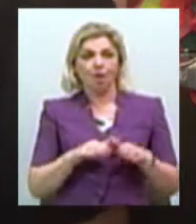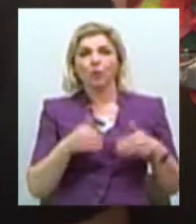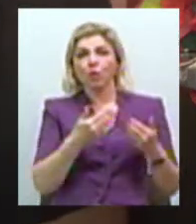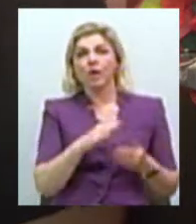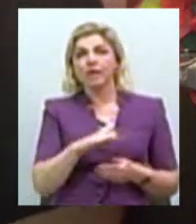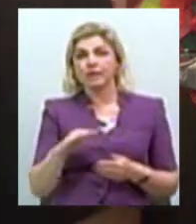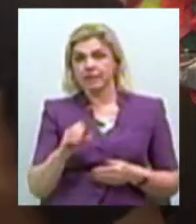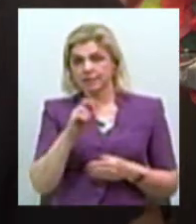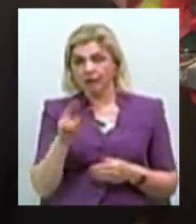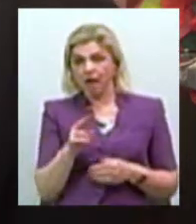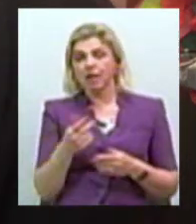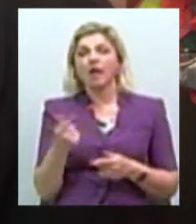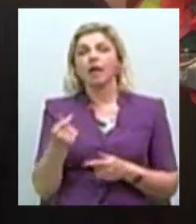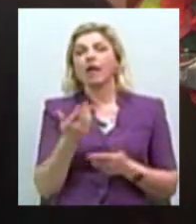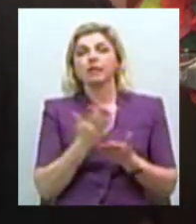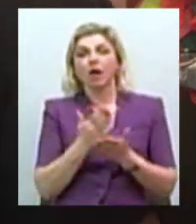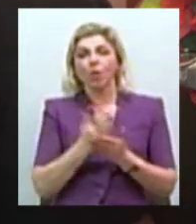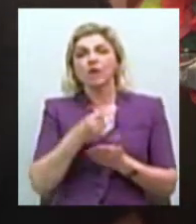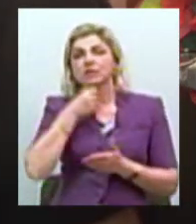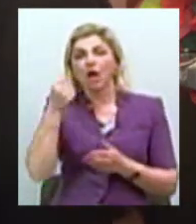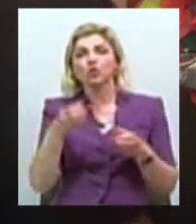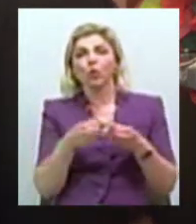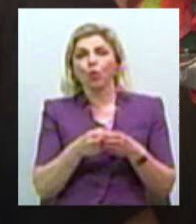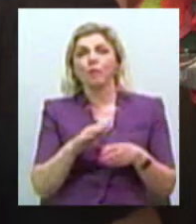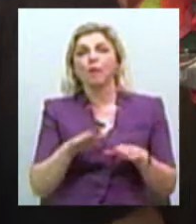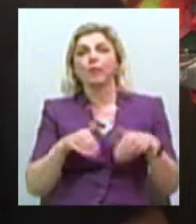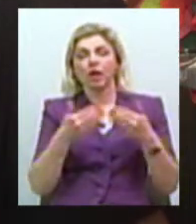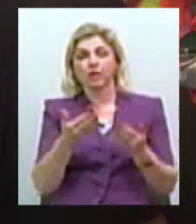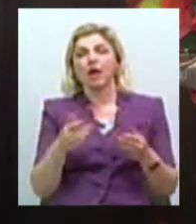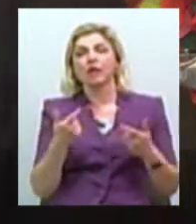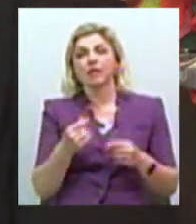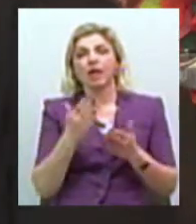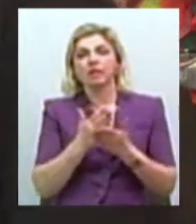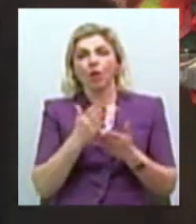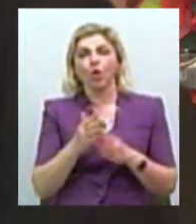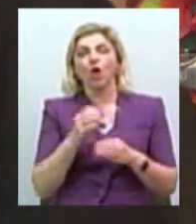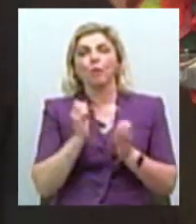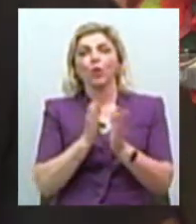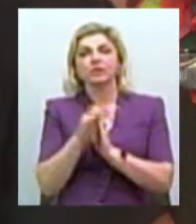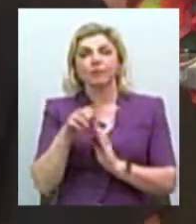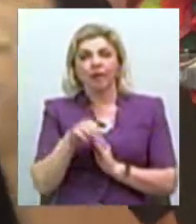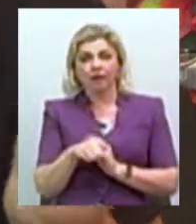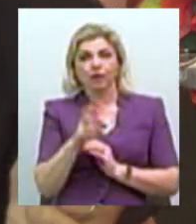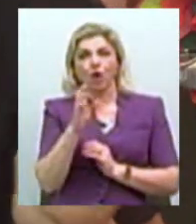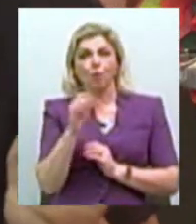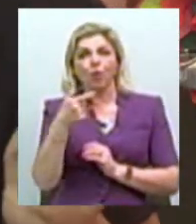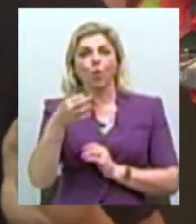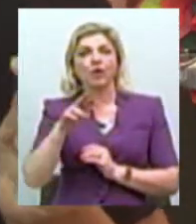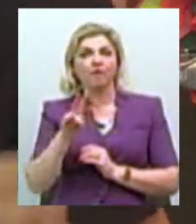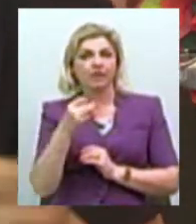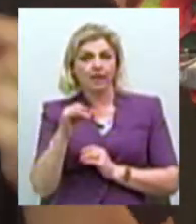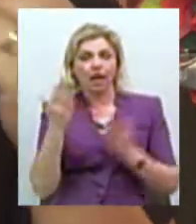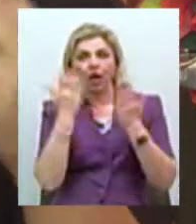знаходиться, старшою групою пропонували садочок, який знаходиться на проспекті Богоявленському. За юністю,